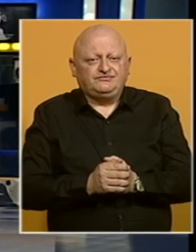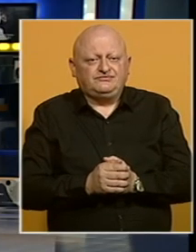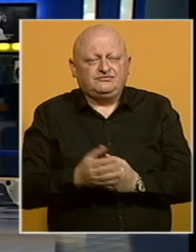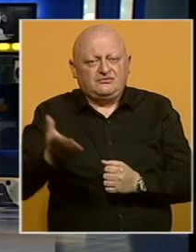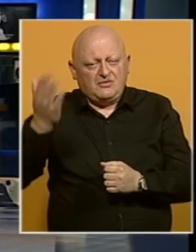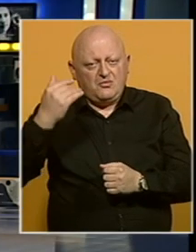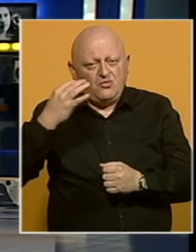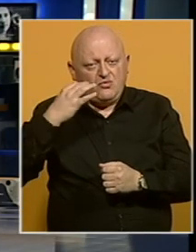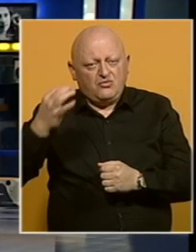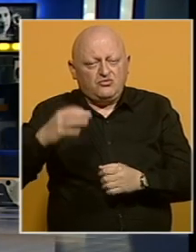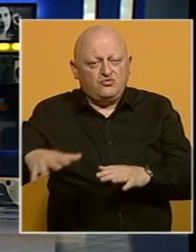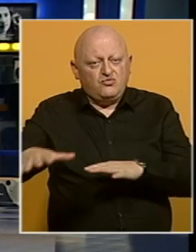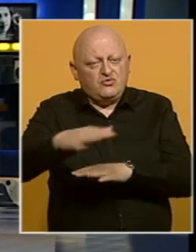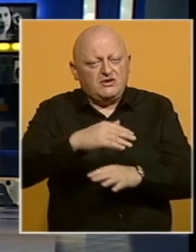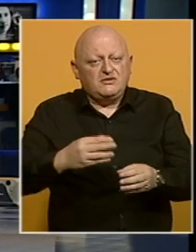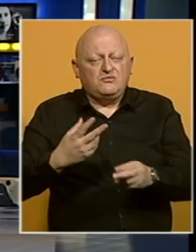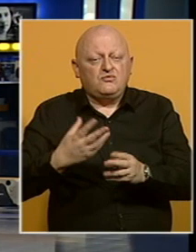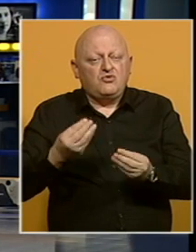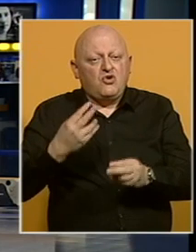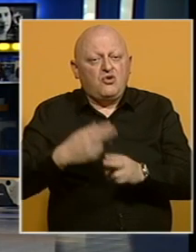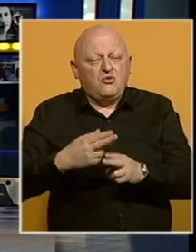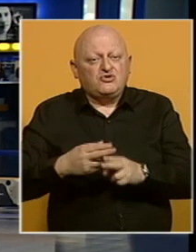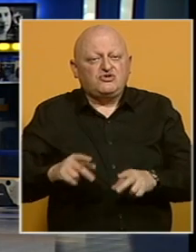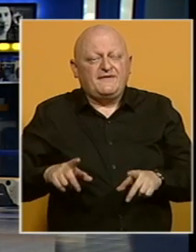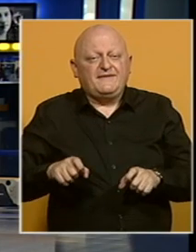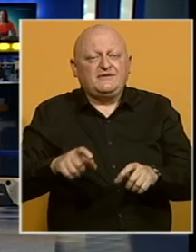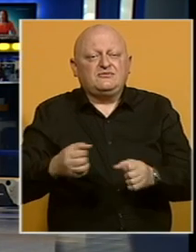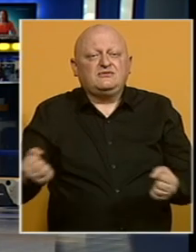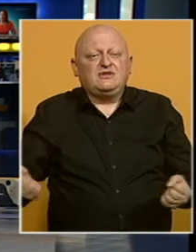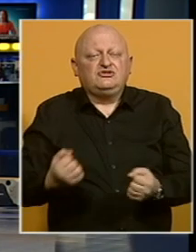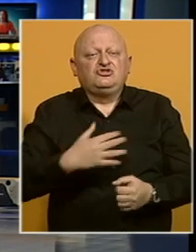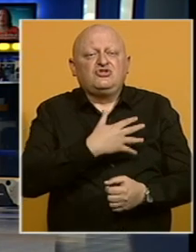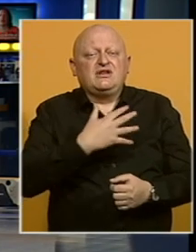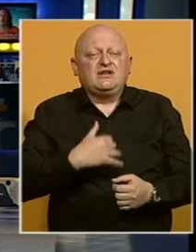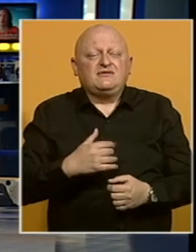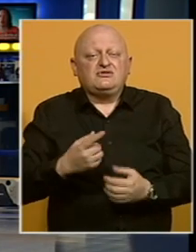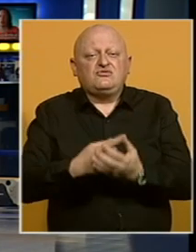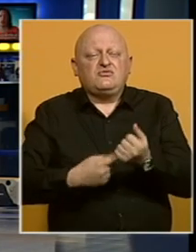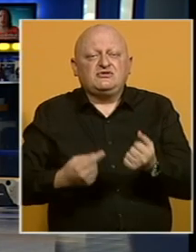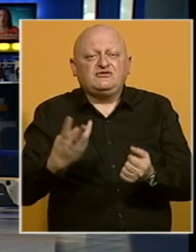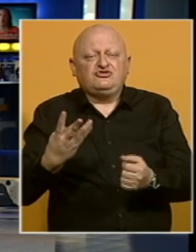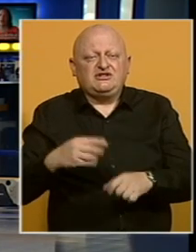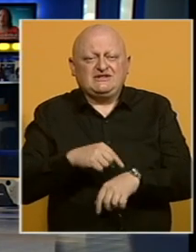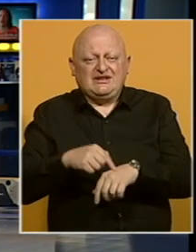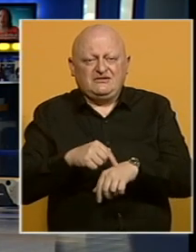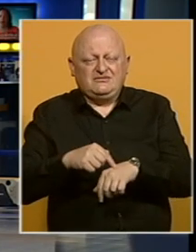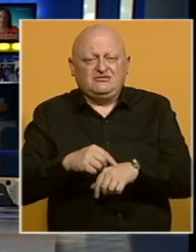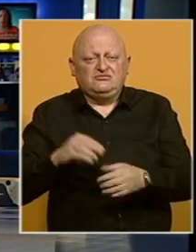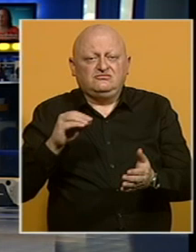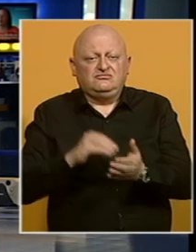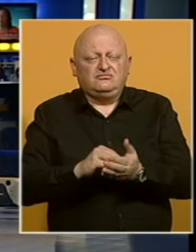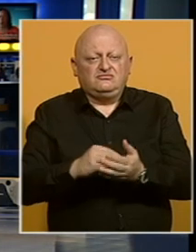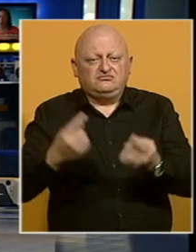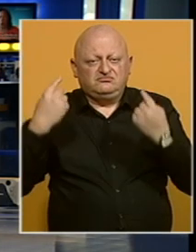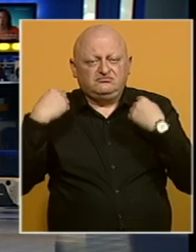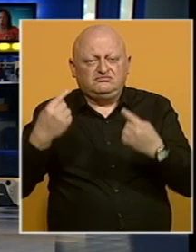Proteklih dana i u regionu je sve više zaraženih koronavirusom. Najtaže je u Hrvatskoj, gdje je u posljednja 24 sata zabilježeno